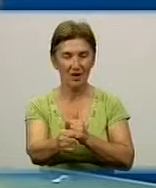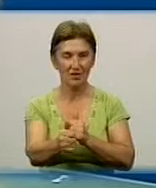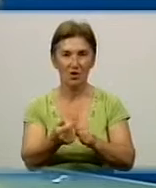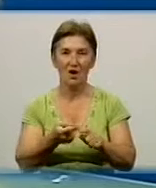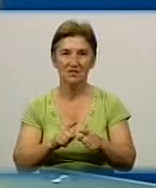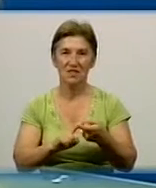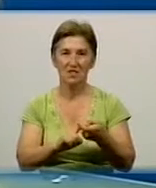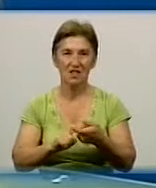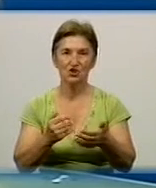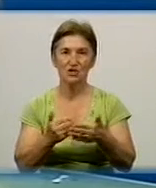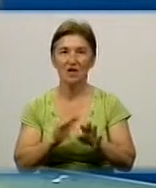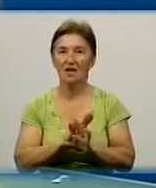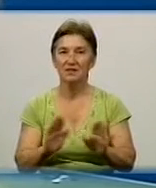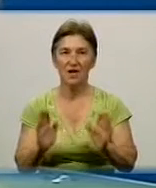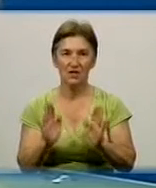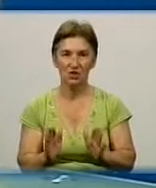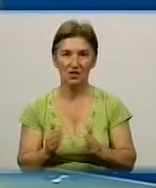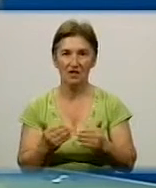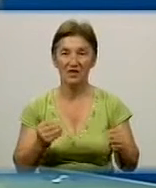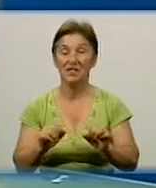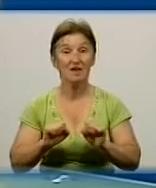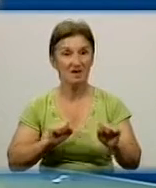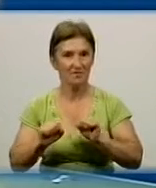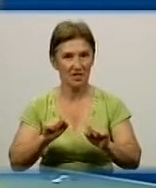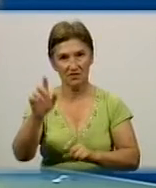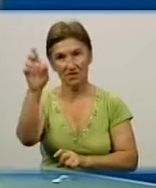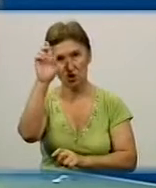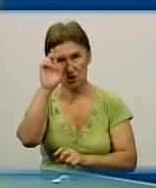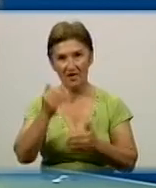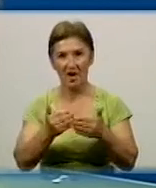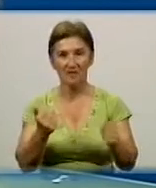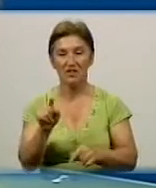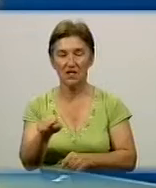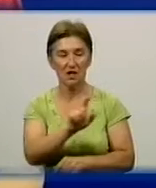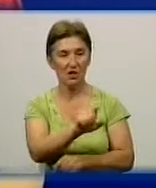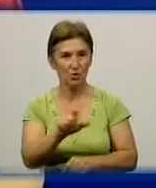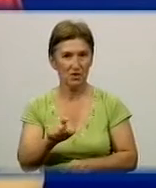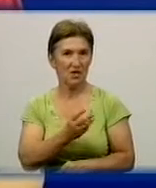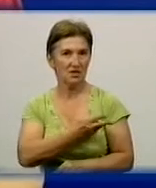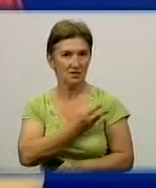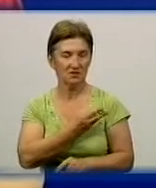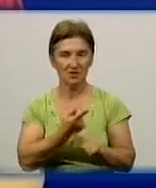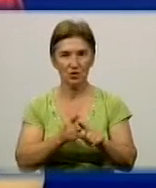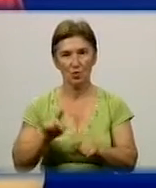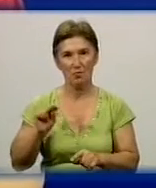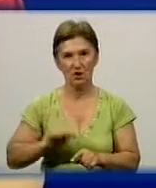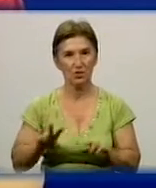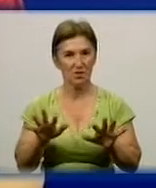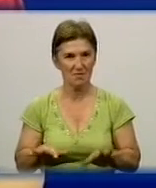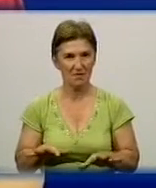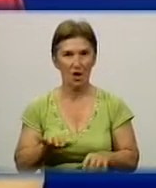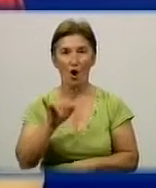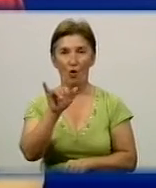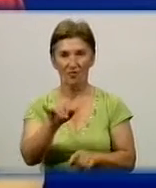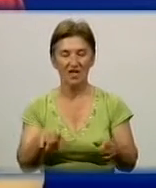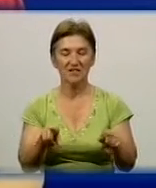залежить не тільки від керівництва держави, а від тих людей, які ентузіасти, працюють на місцях. От у вас такі люди